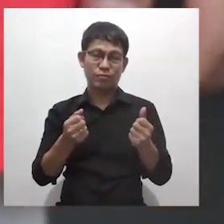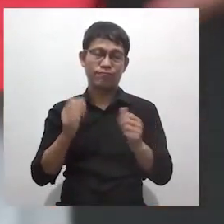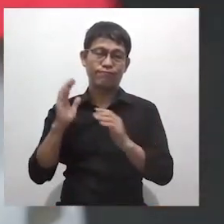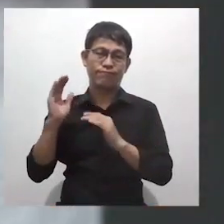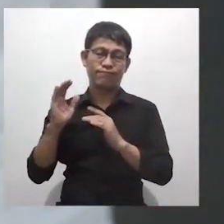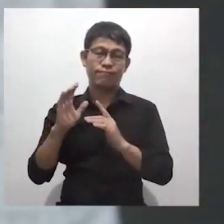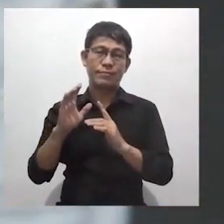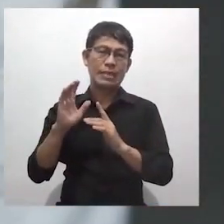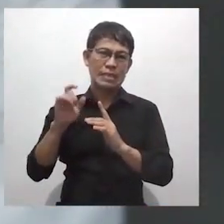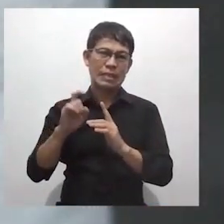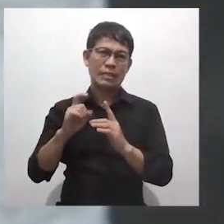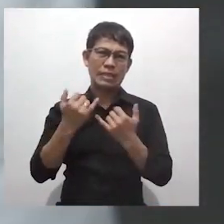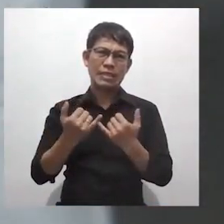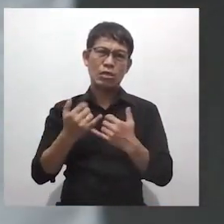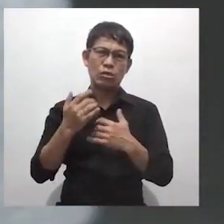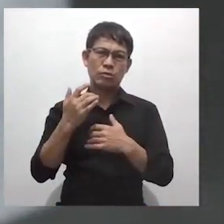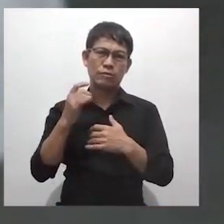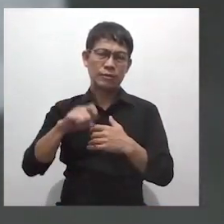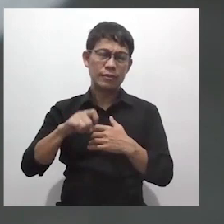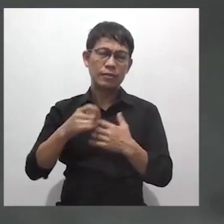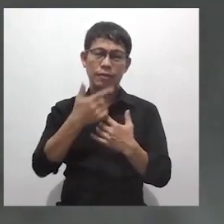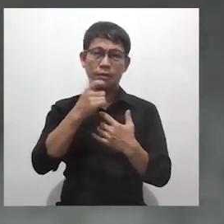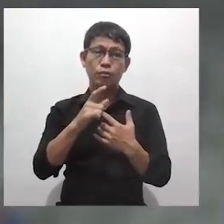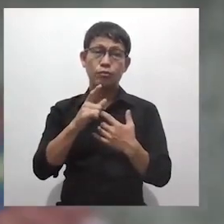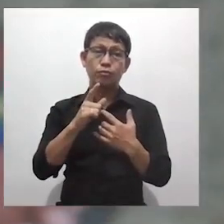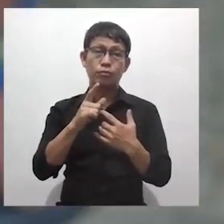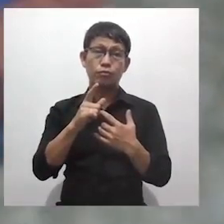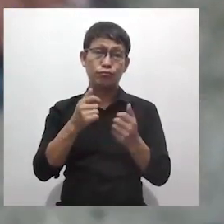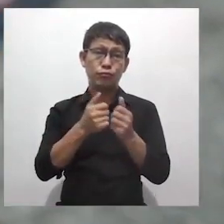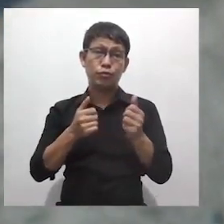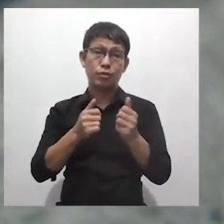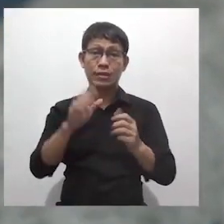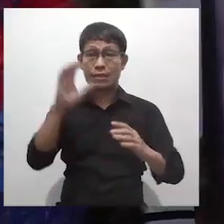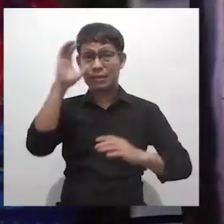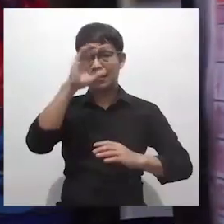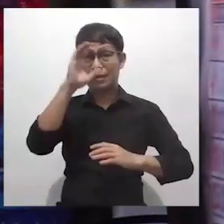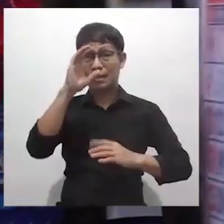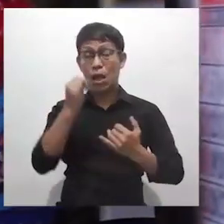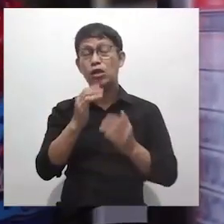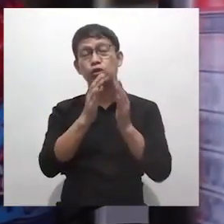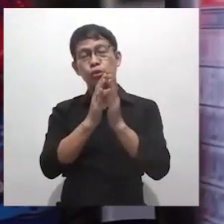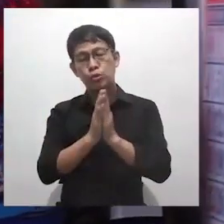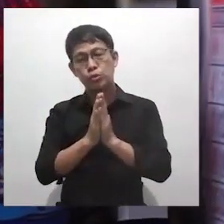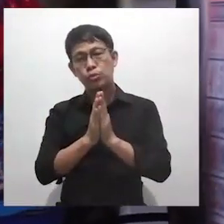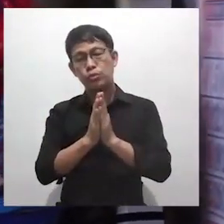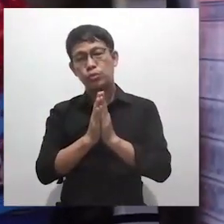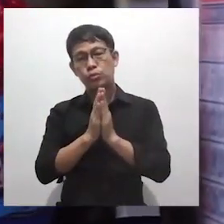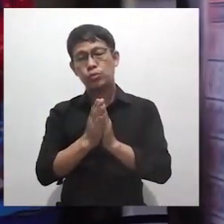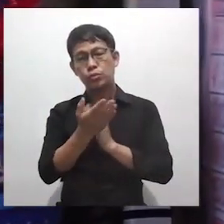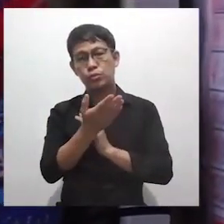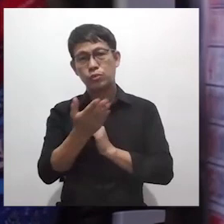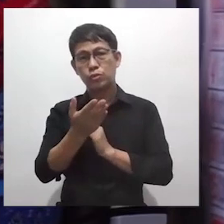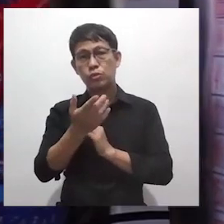maasahan. Kailangan maaga pa rin ipaba para maiwasan din ang kanser. Kaya po ako lumalapit. Kasi